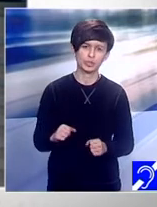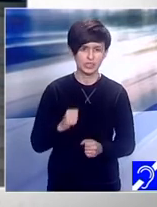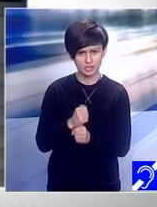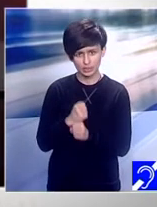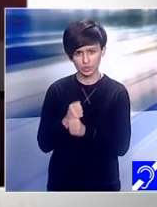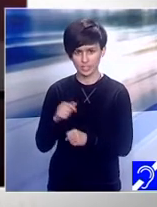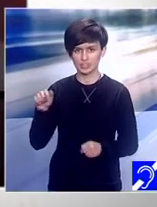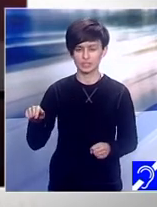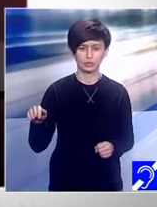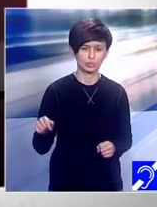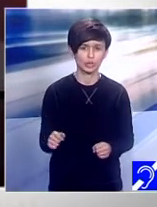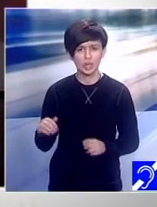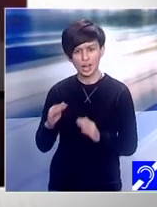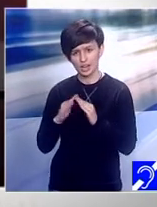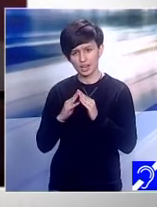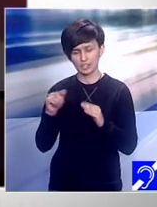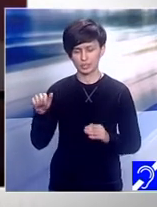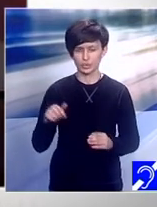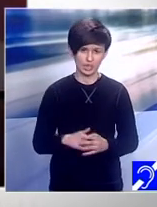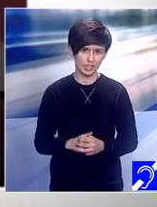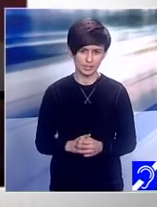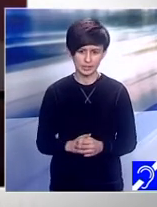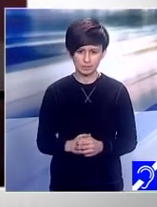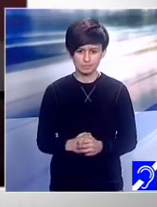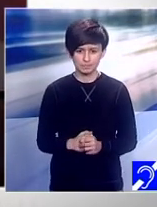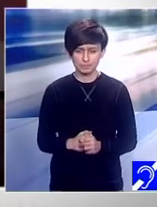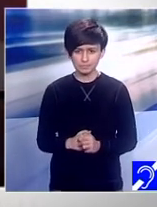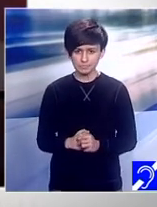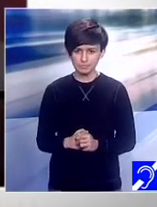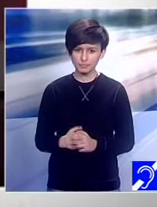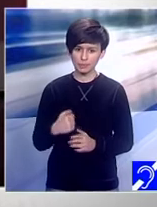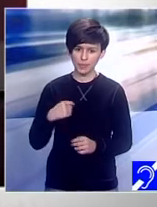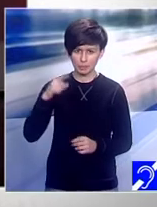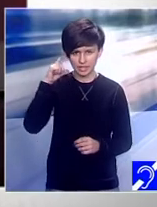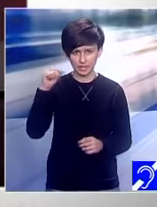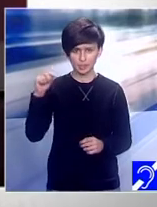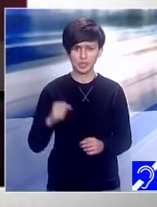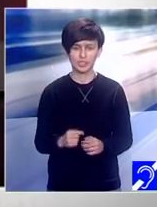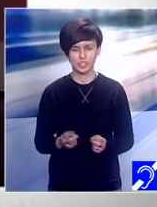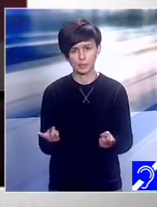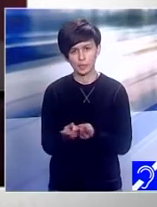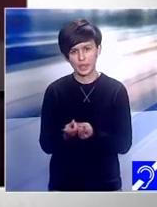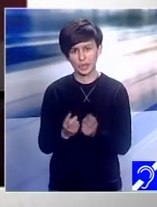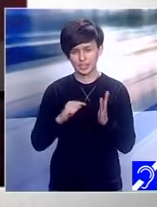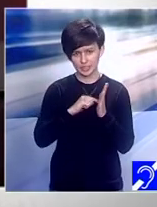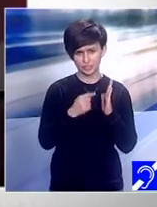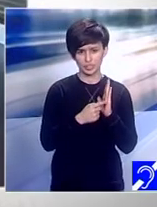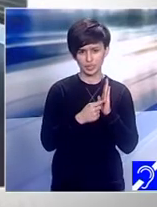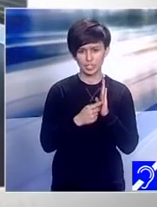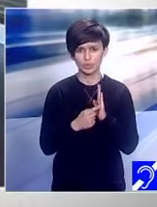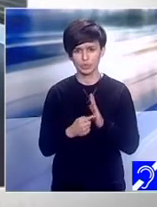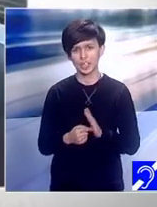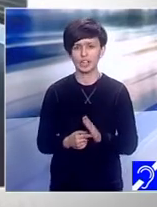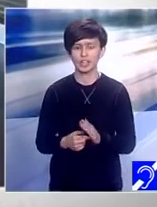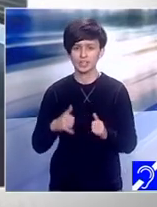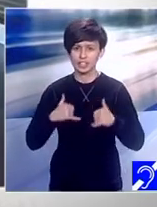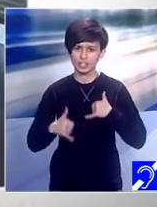mergem la centru, lunea, marța și miercurea și, în rest, joia mai stăm la Cluj și vinerea plecăm la munte. Și acolo,